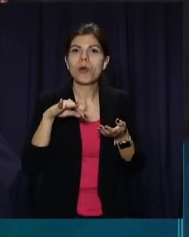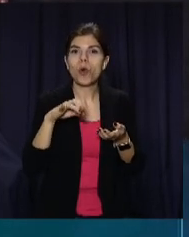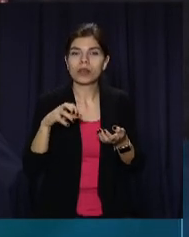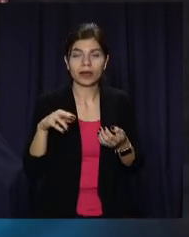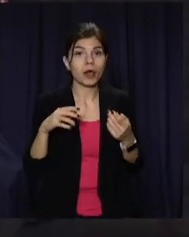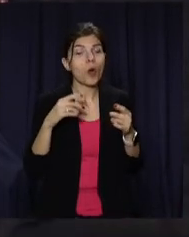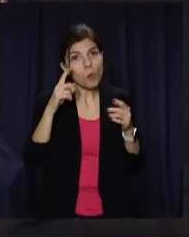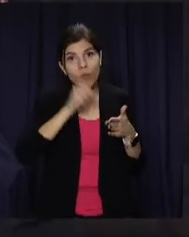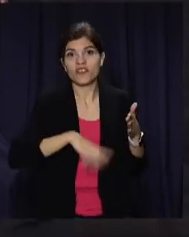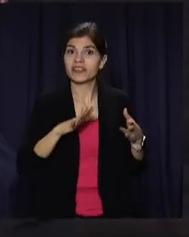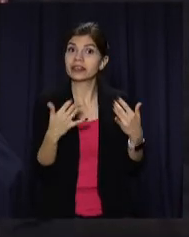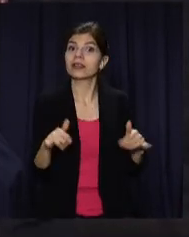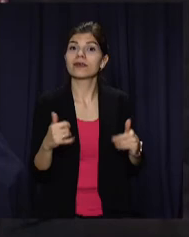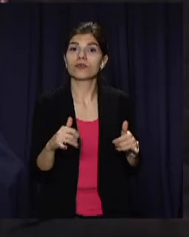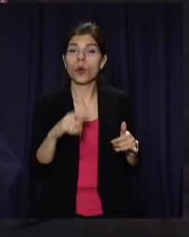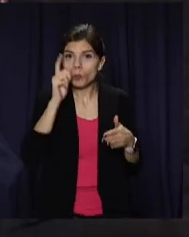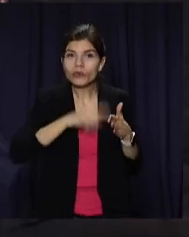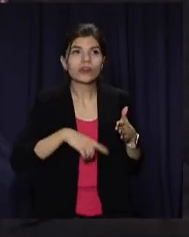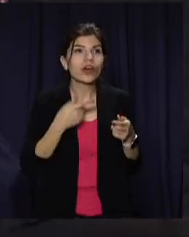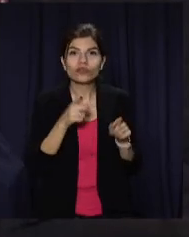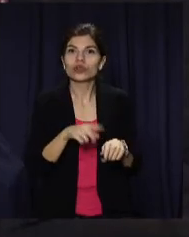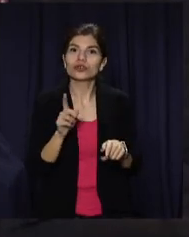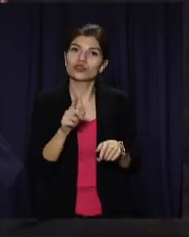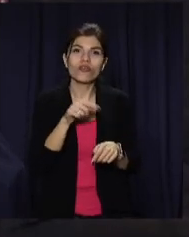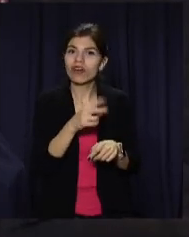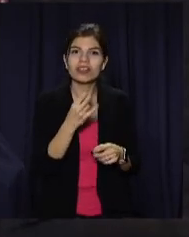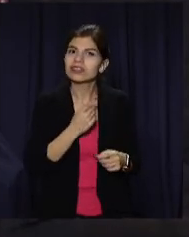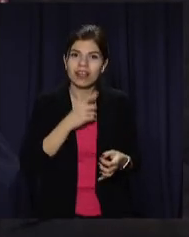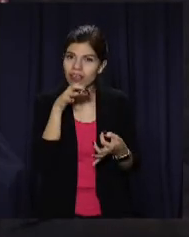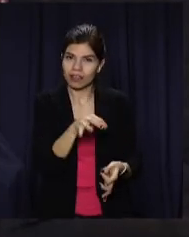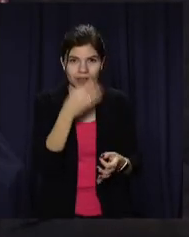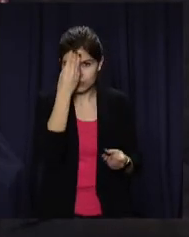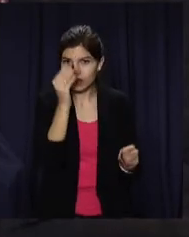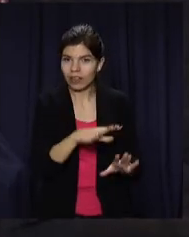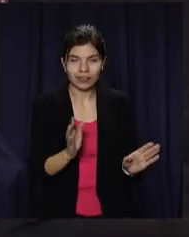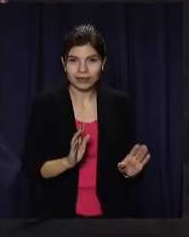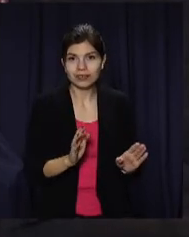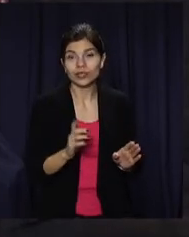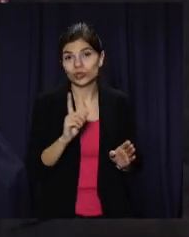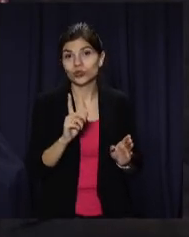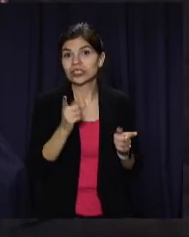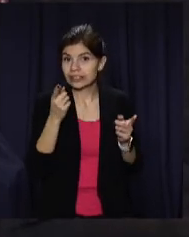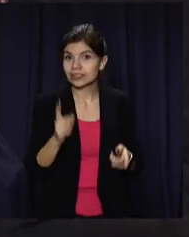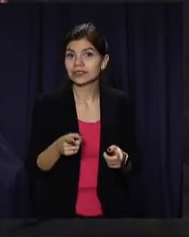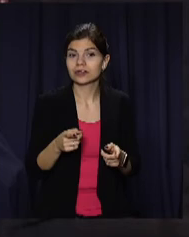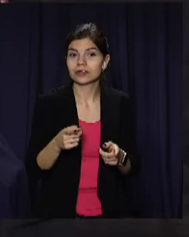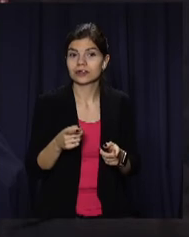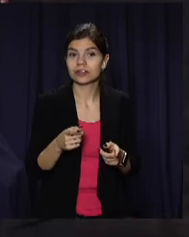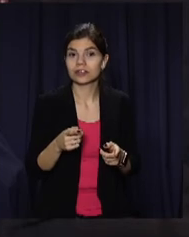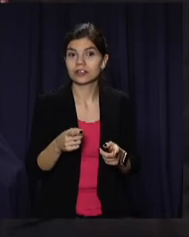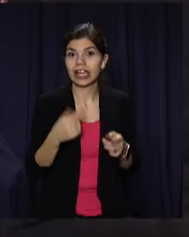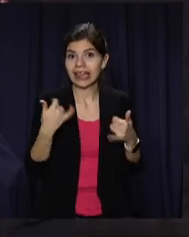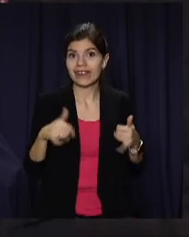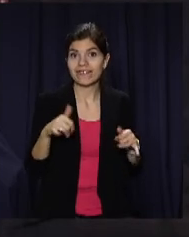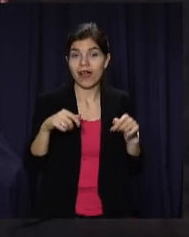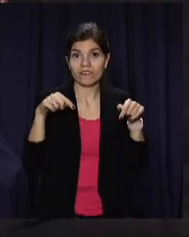у диво, повірити у те, що вони не самотні і у те, що дійсно дива